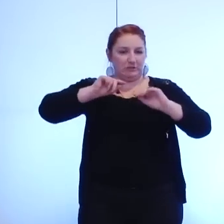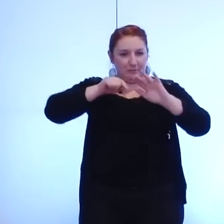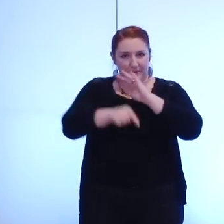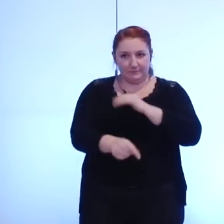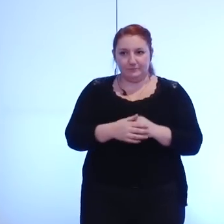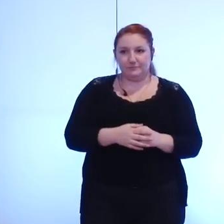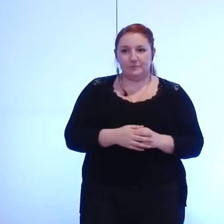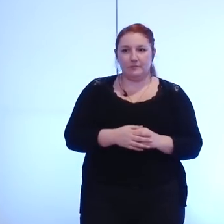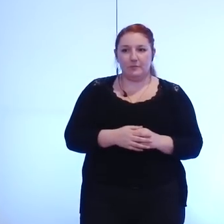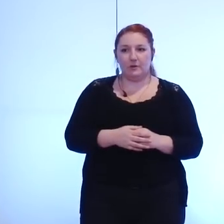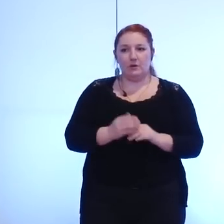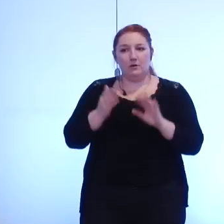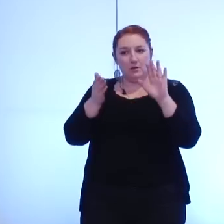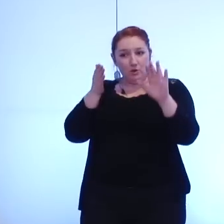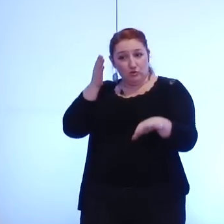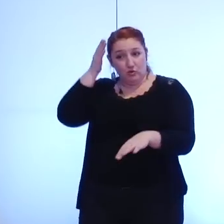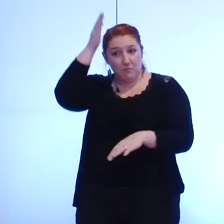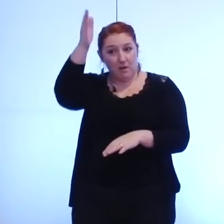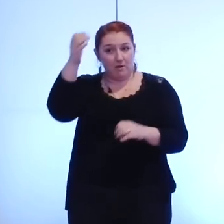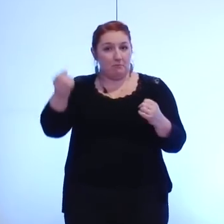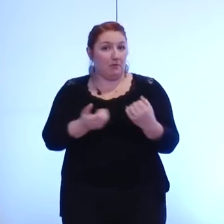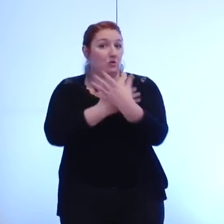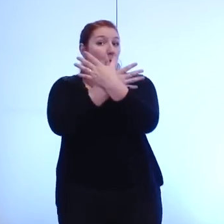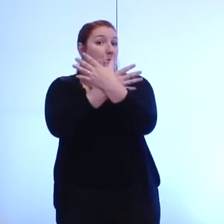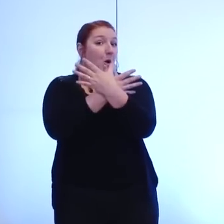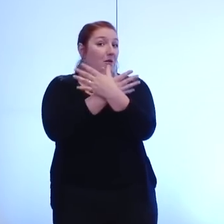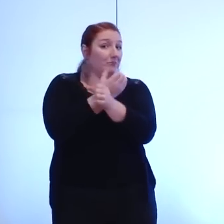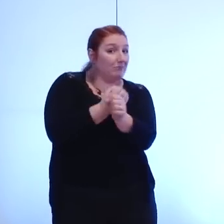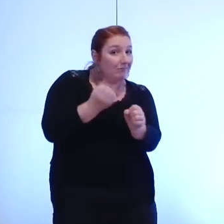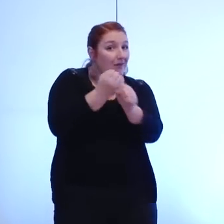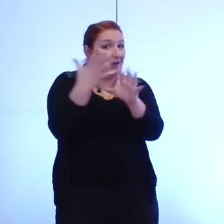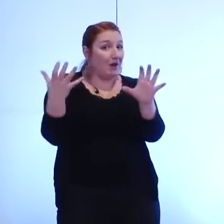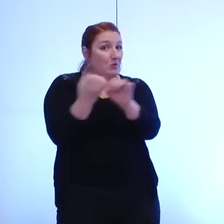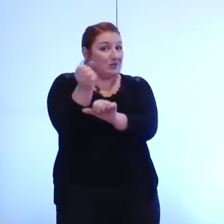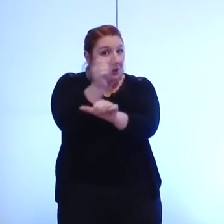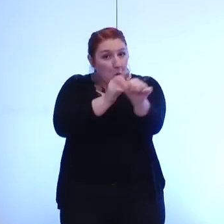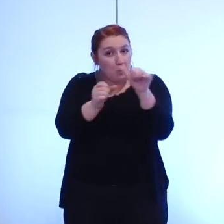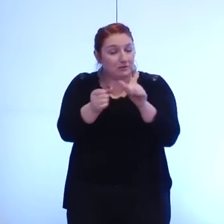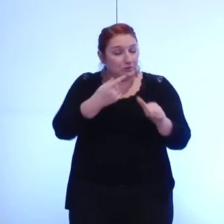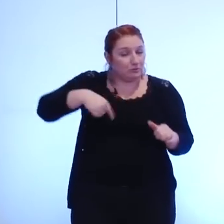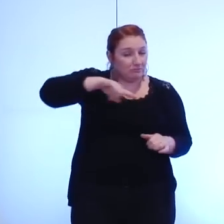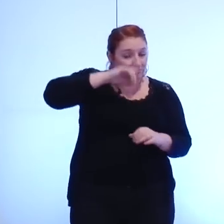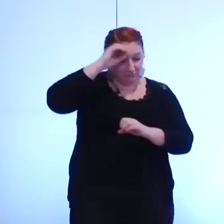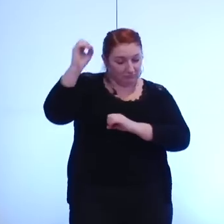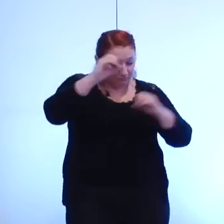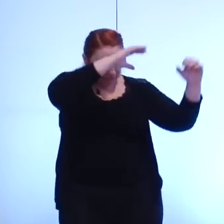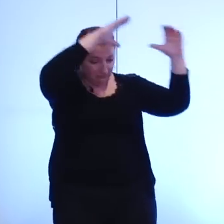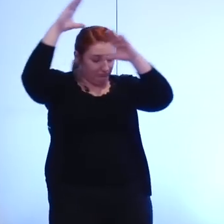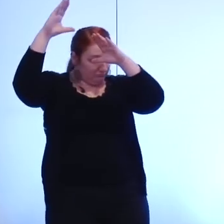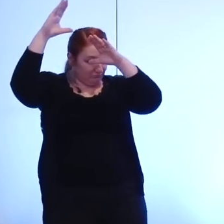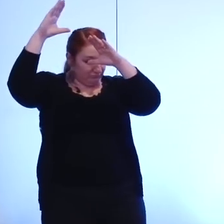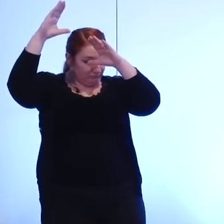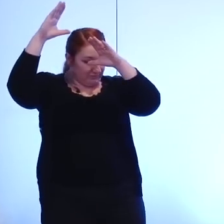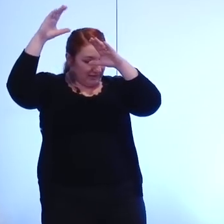réussirons demain la métropole si nous parvenons à la penser et à la construire non pas comme un échelon